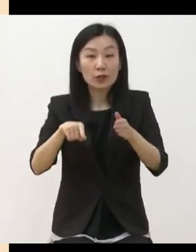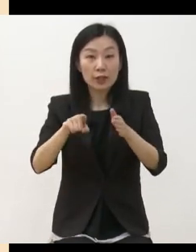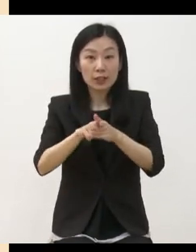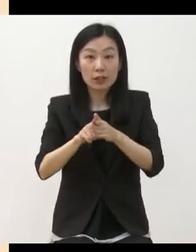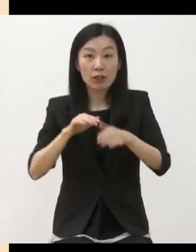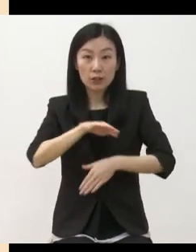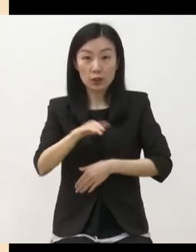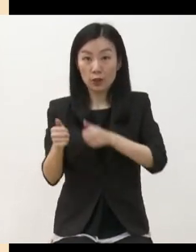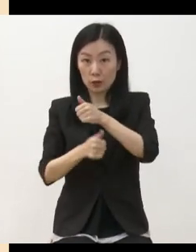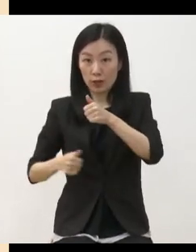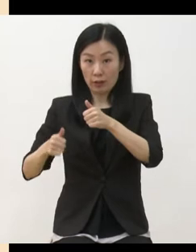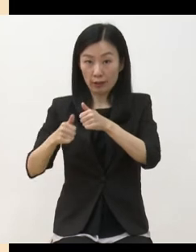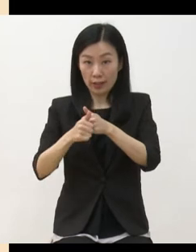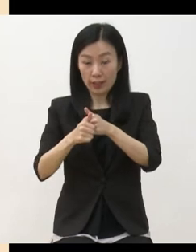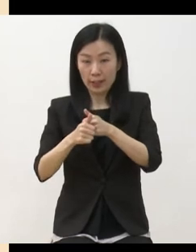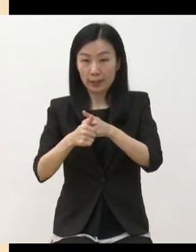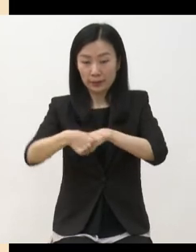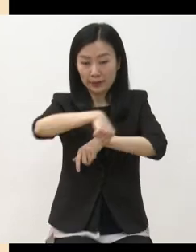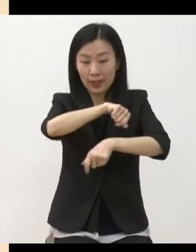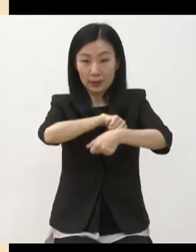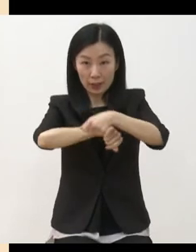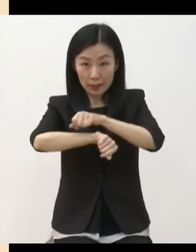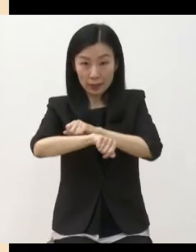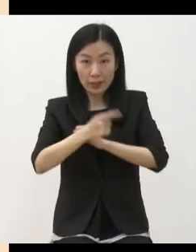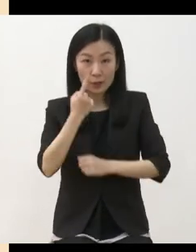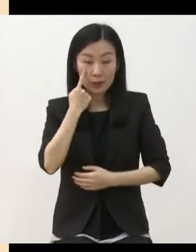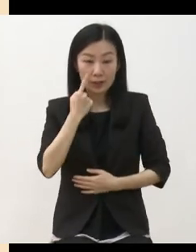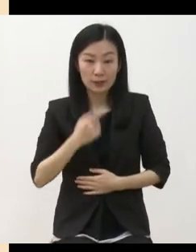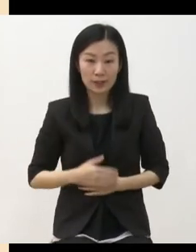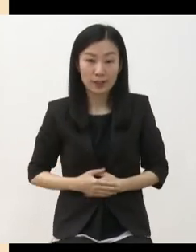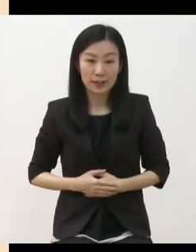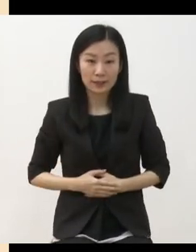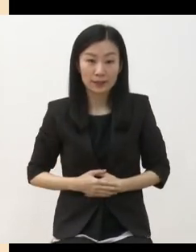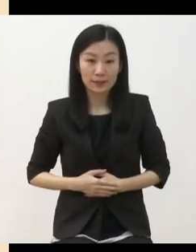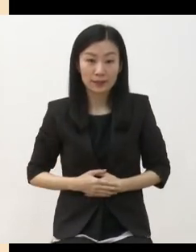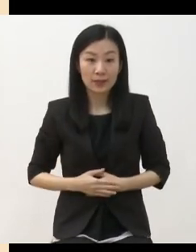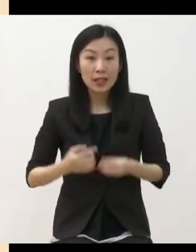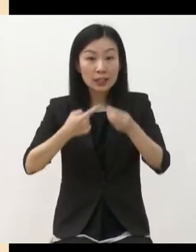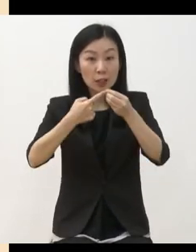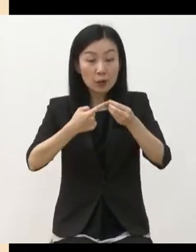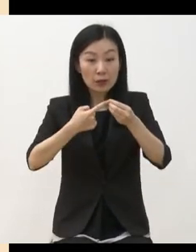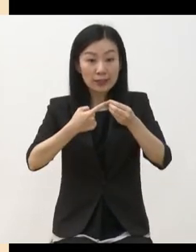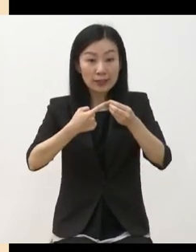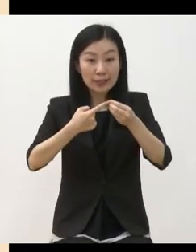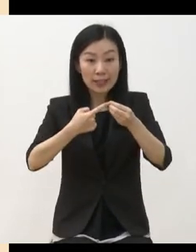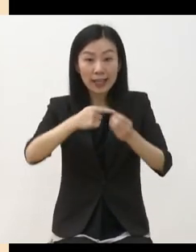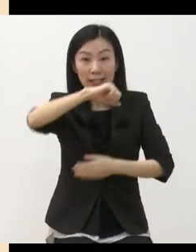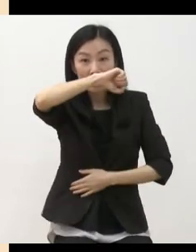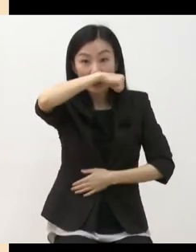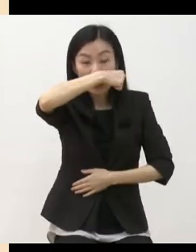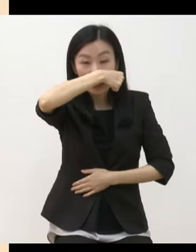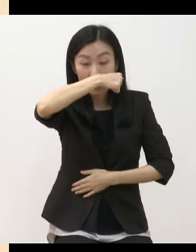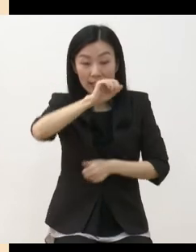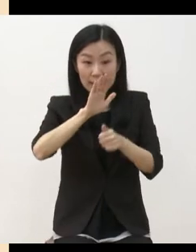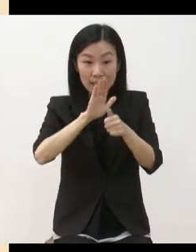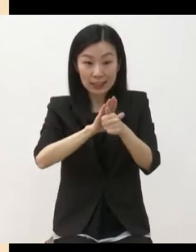나가도록 하겠습니다 첫 번째 지원 확대와 관련된 내용입니다